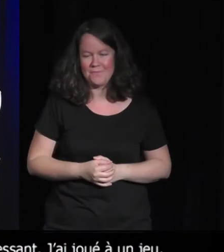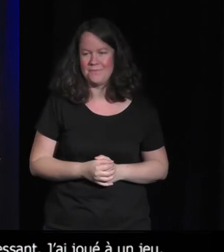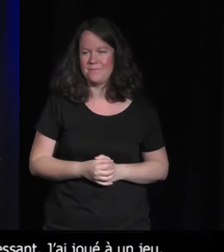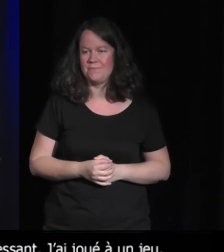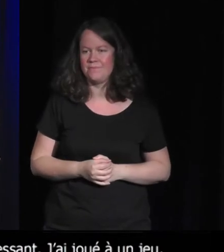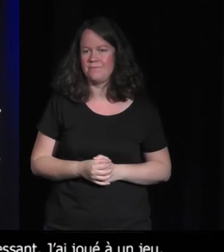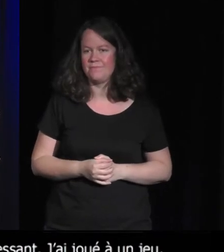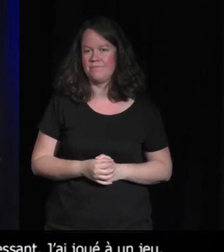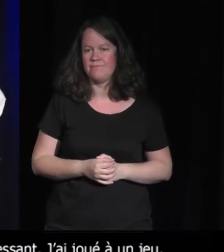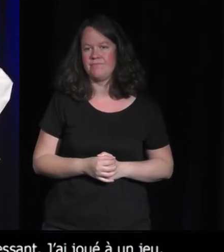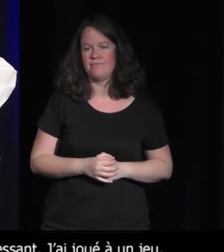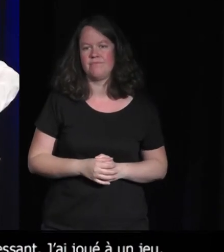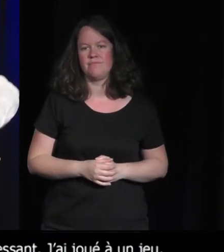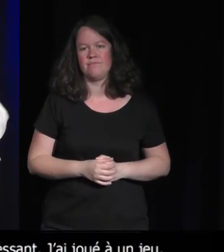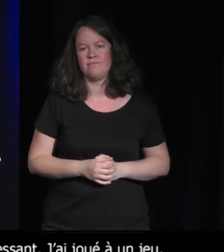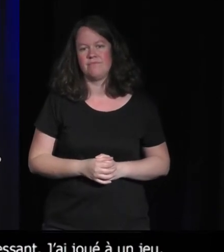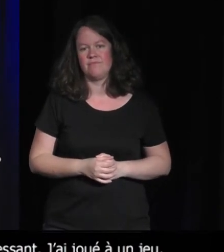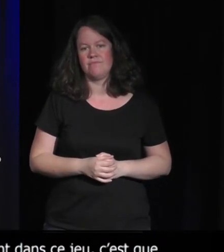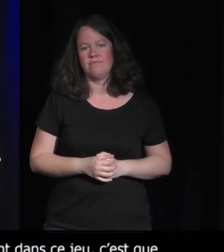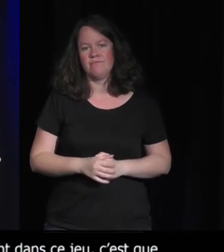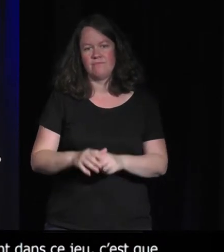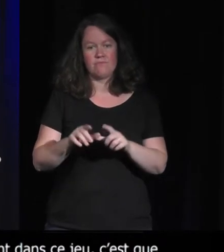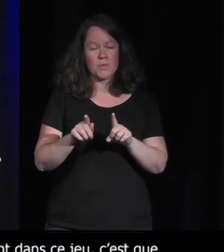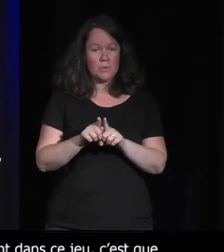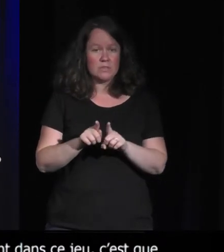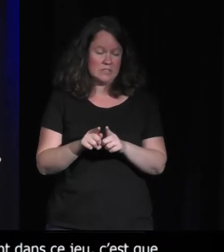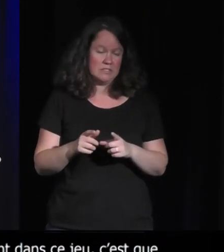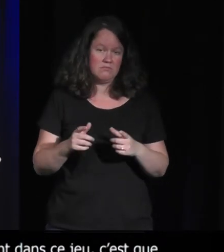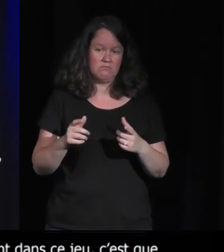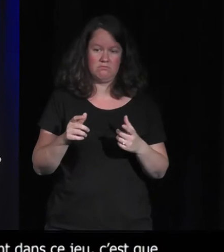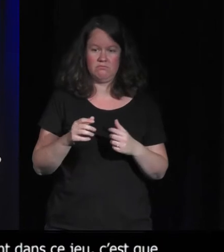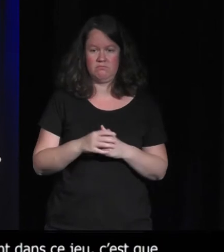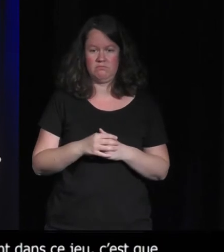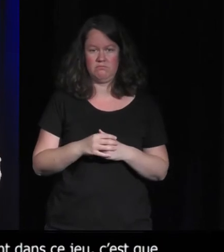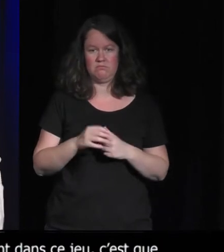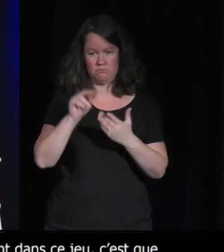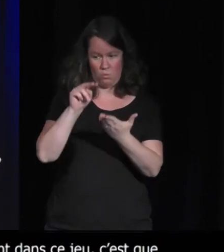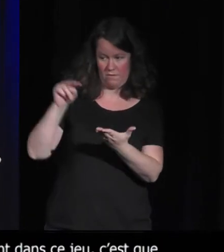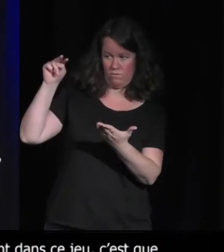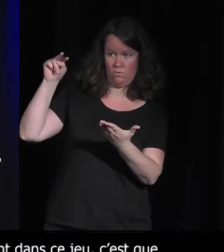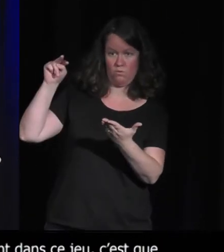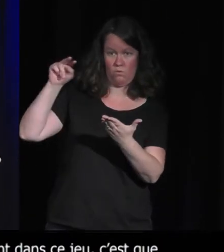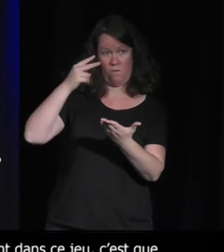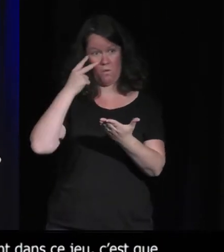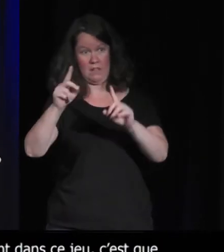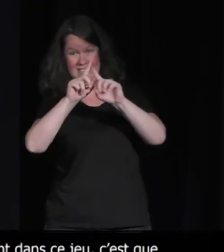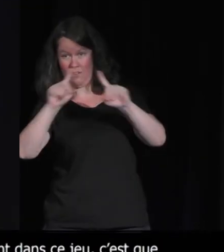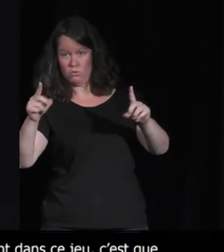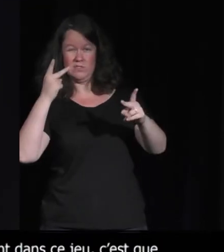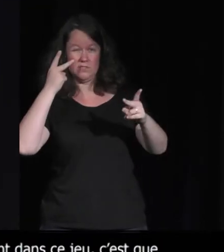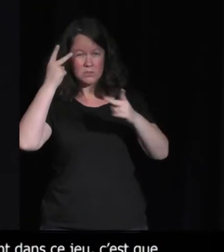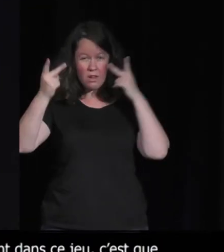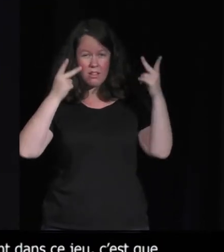Ce changement de point de vue, il s'opère aussi visuellement. C'est-à-dire qu'il va y avoir un gameplay avec